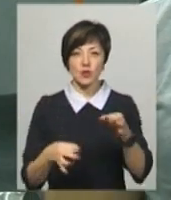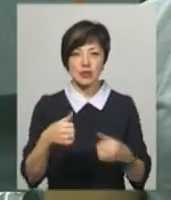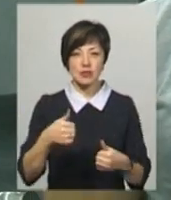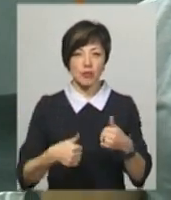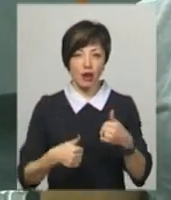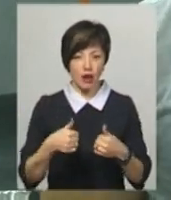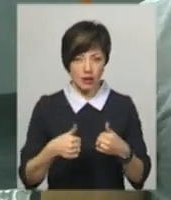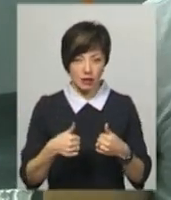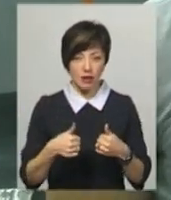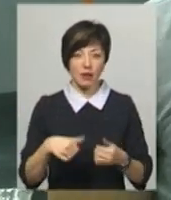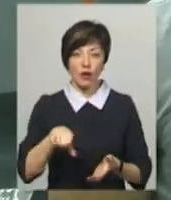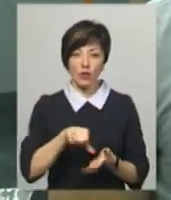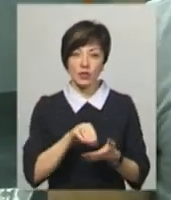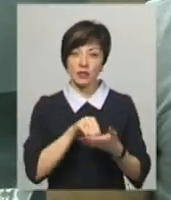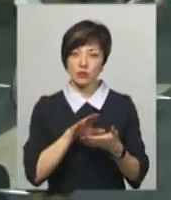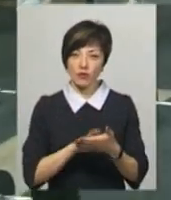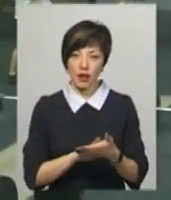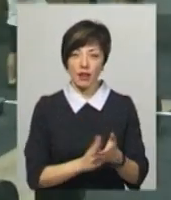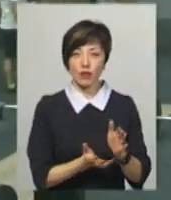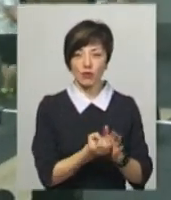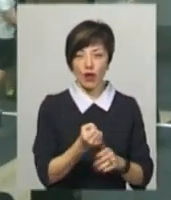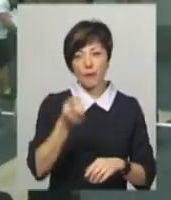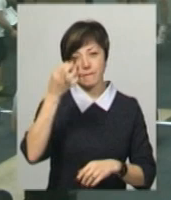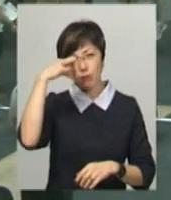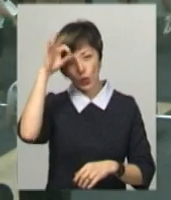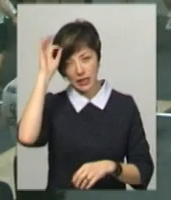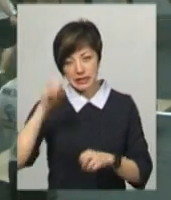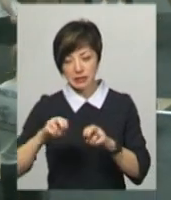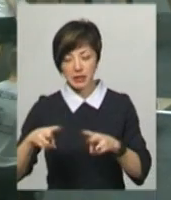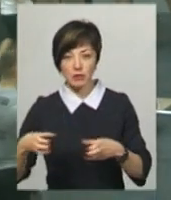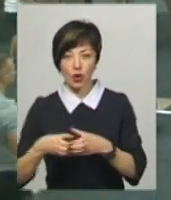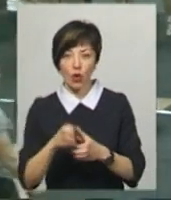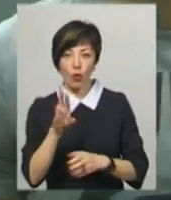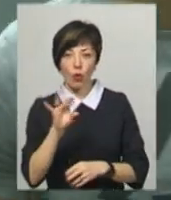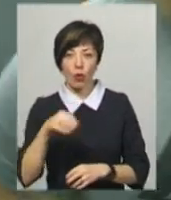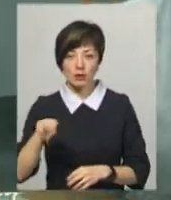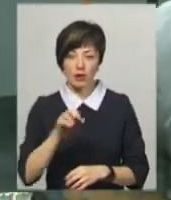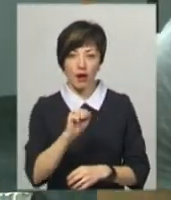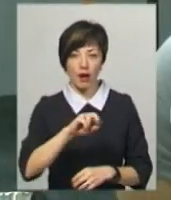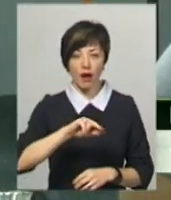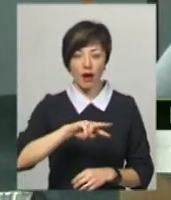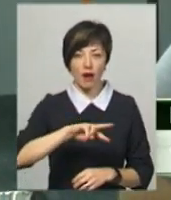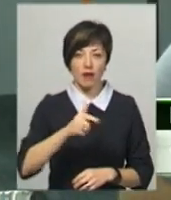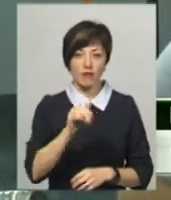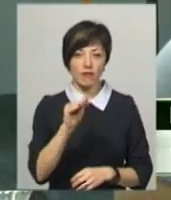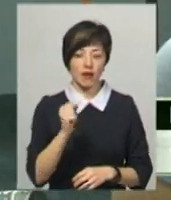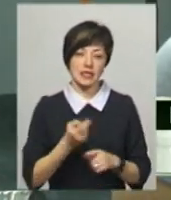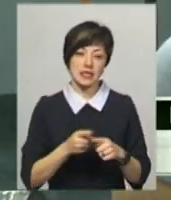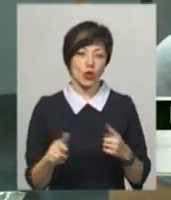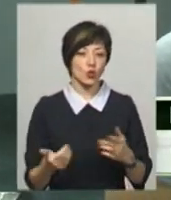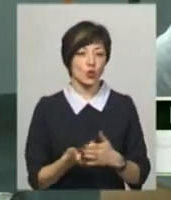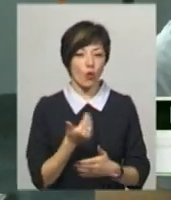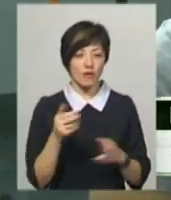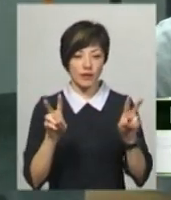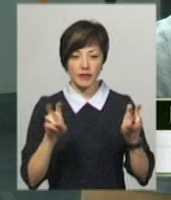Валерія Михайловського, на участь зареєструвалися рятувальники, поліція, спецпідрозділи Корт та Альфа. Кросфіт є новим видом